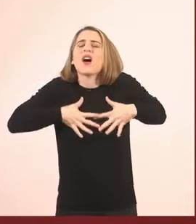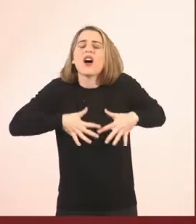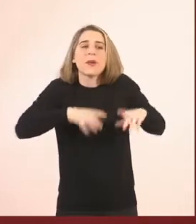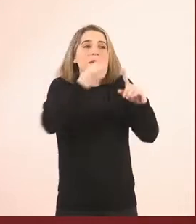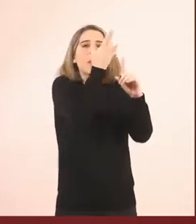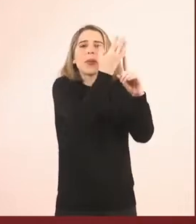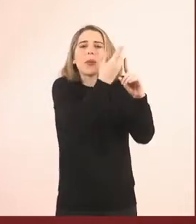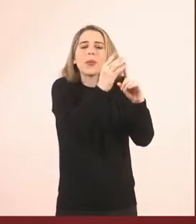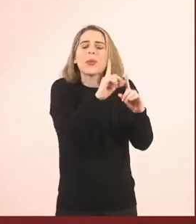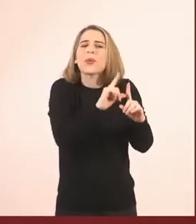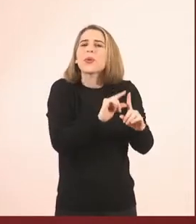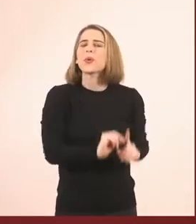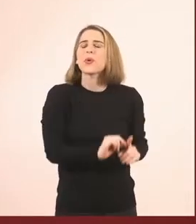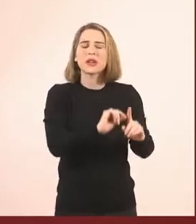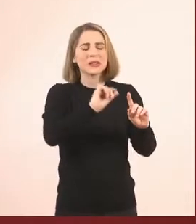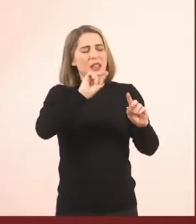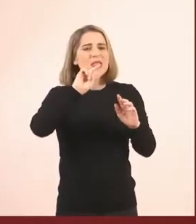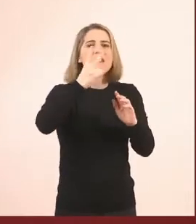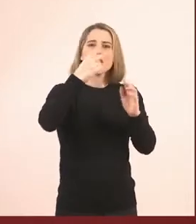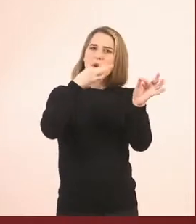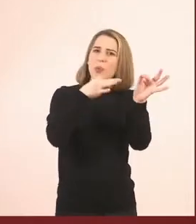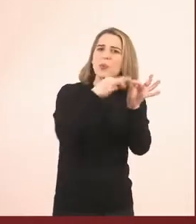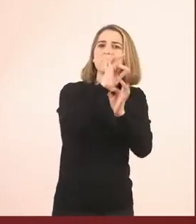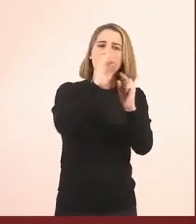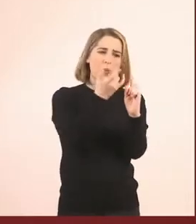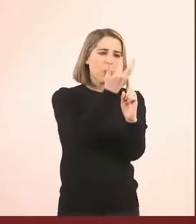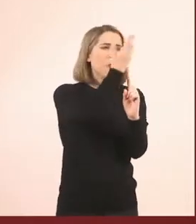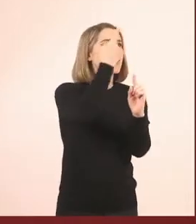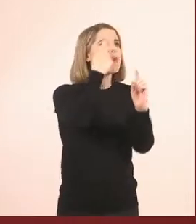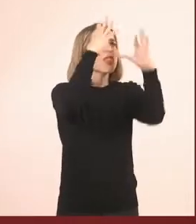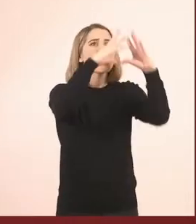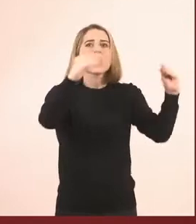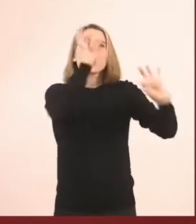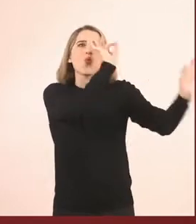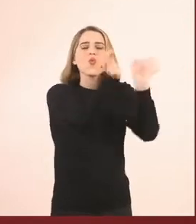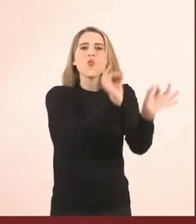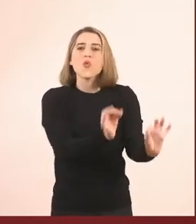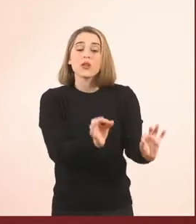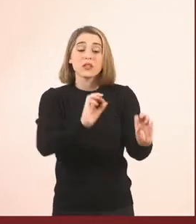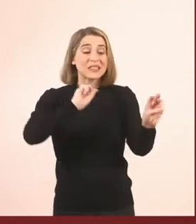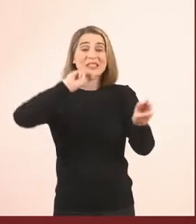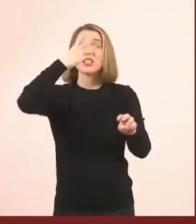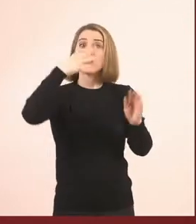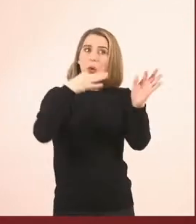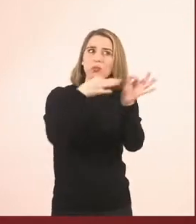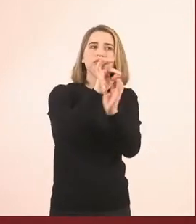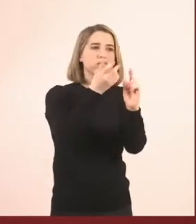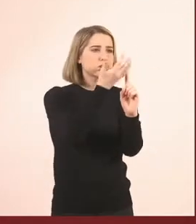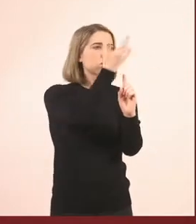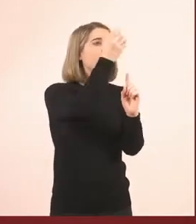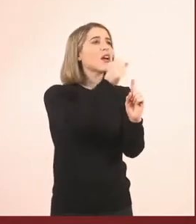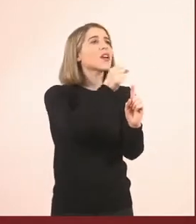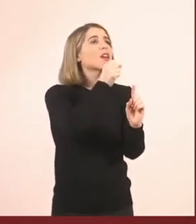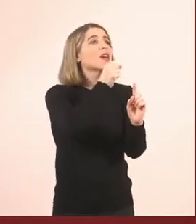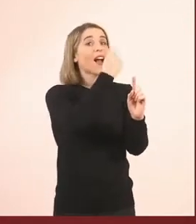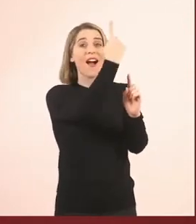σβήνει το σπίρτο, ανάβει ένα άλλο σπίρτο, βλέπει ένα δέντρο και στο τελευταίο σπίρτο βλέπει την γιαγιά του η οποία